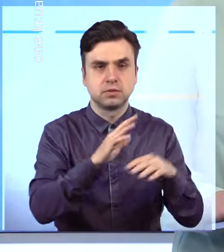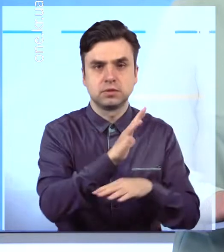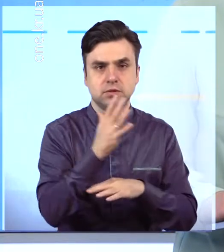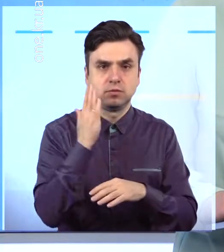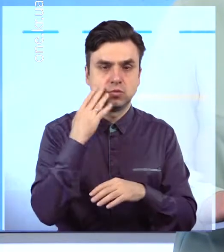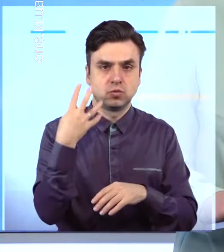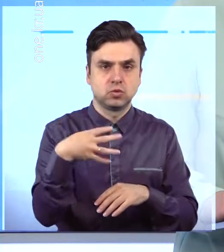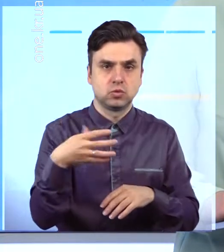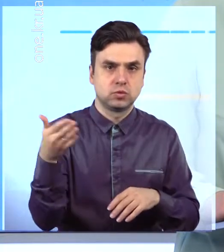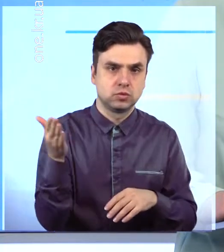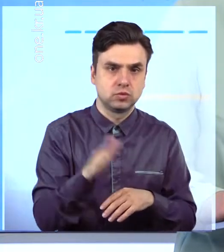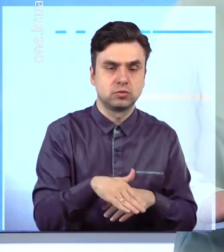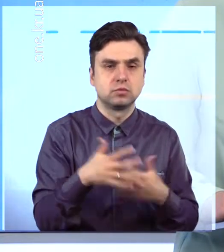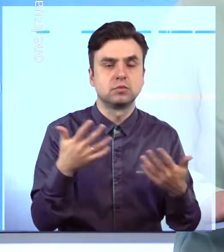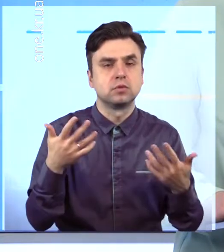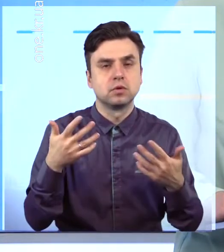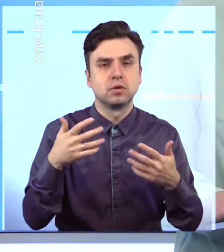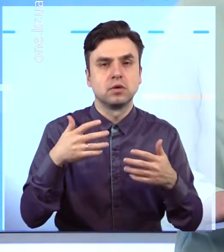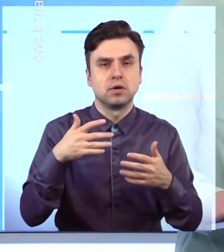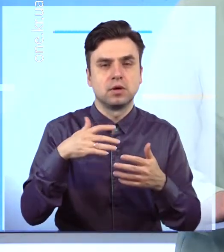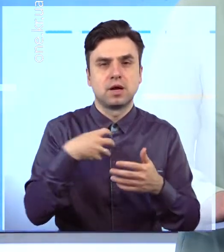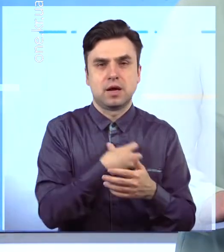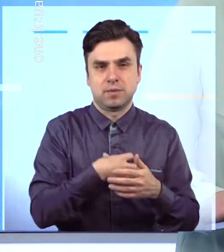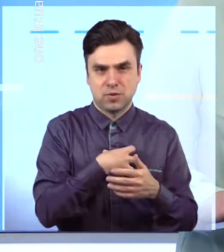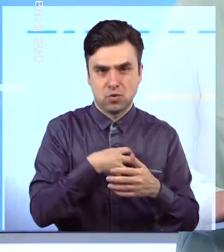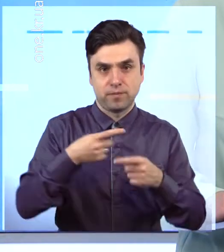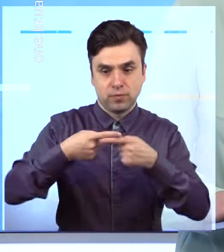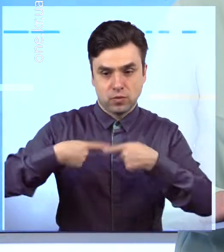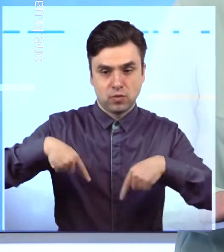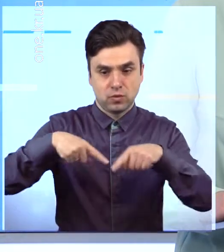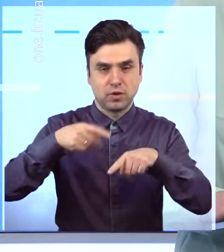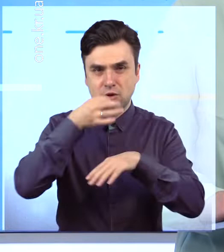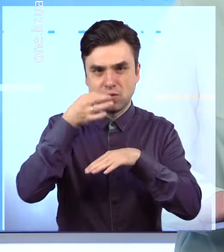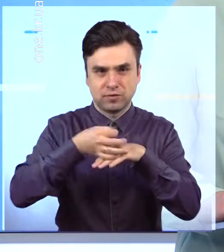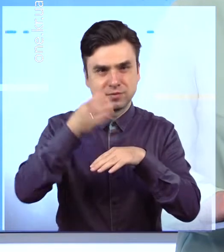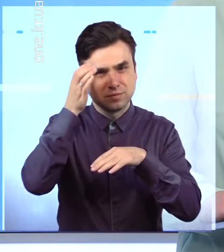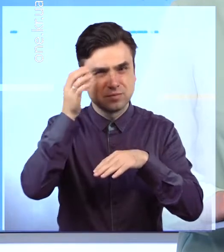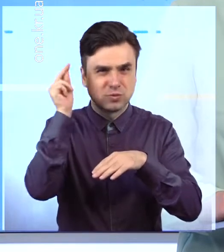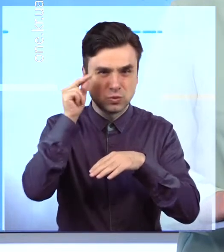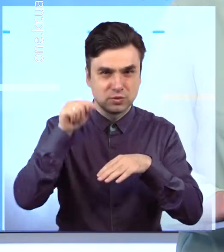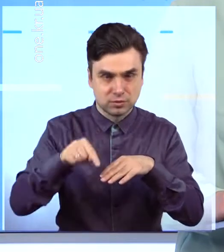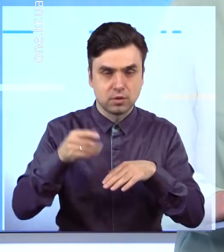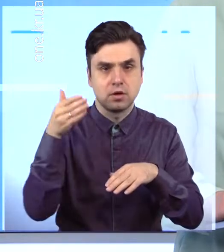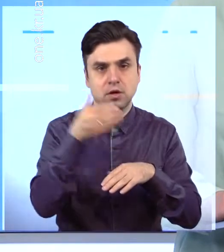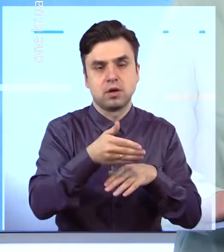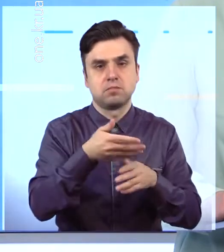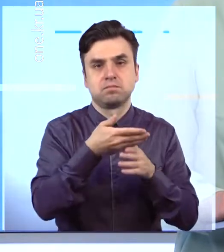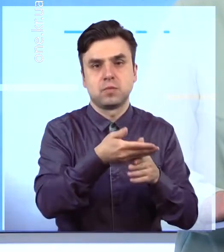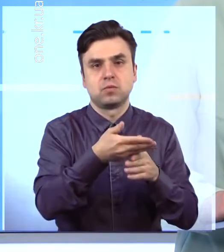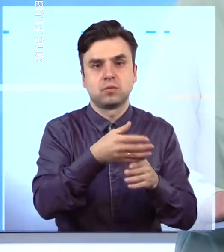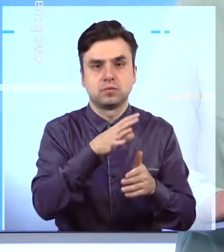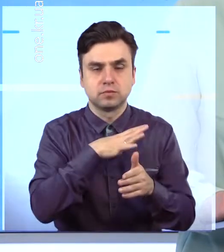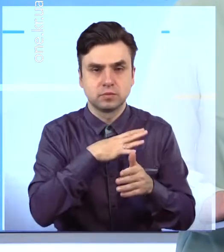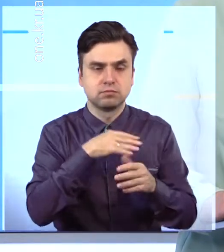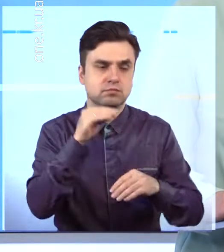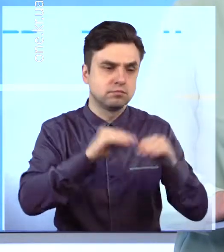висадили завдяки сприянню міського департаменту освіти і науки в рамках міського фонду охорони навколишнього середовища. Таким чином